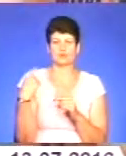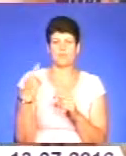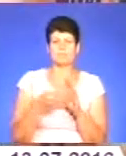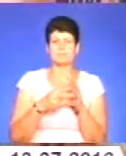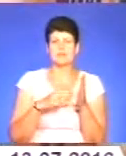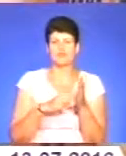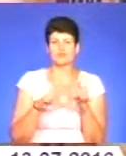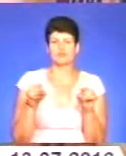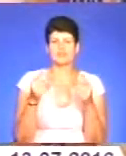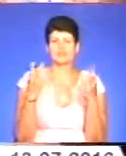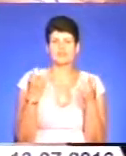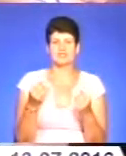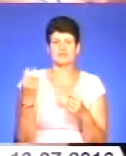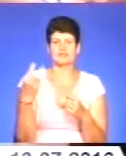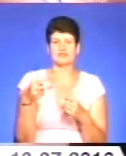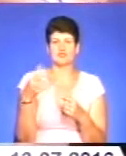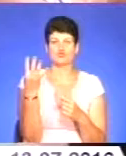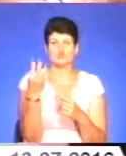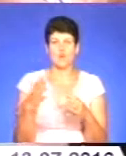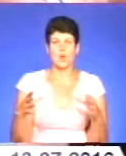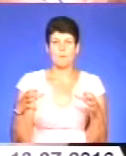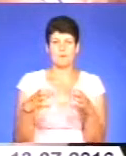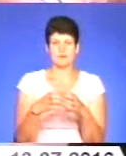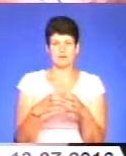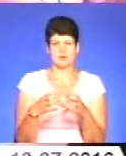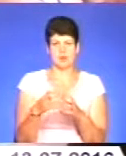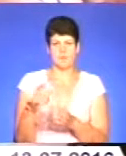планують утворити ще 24 об'єднані громади.